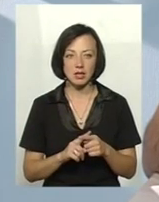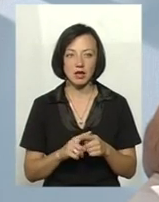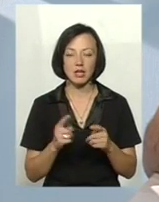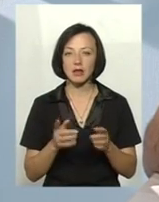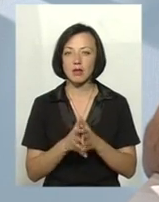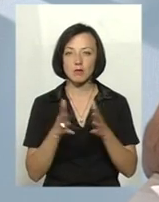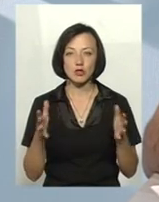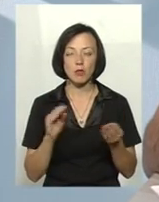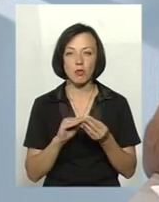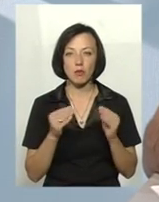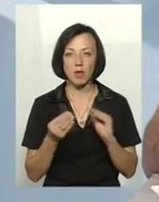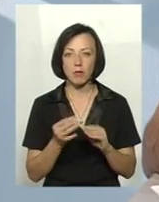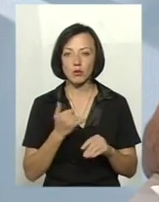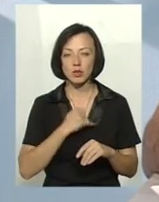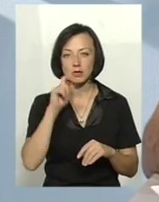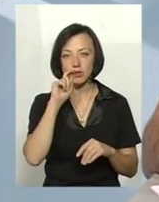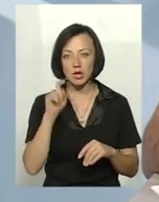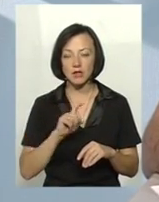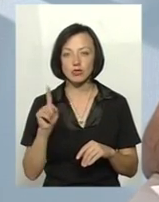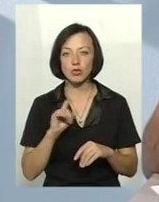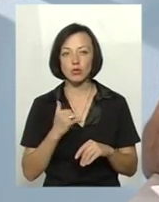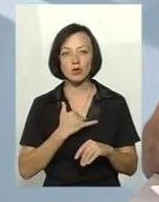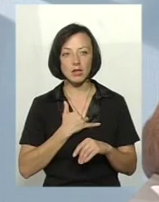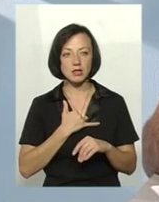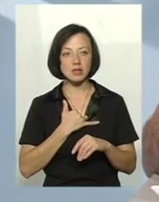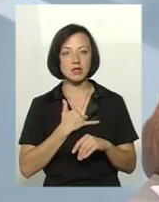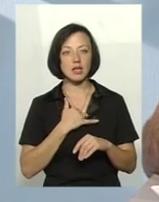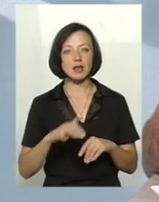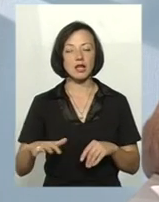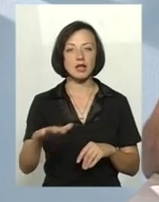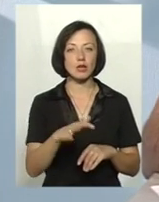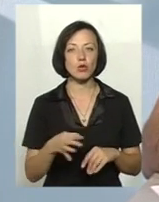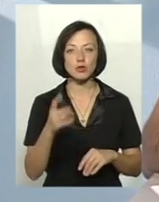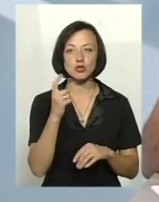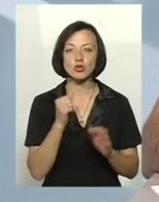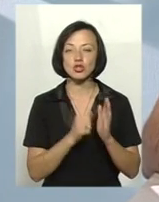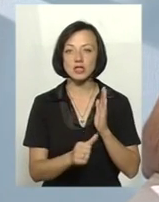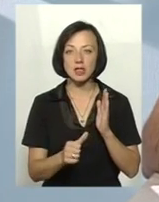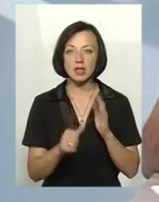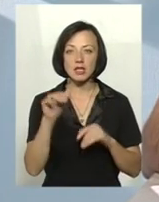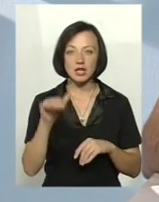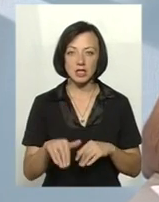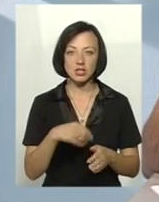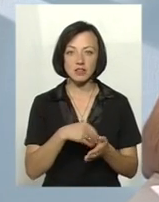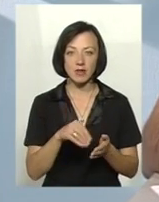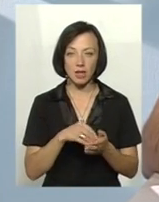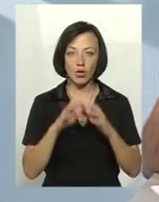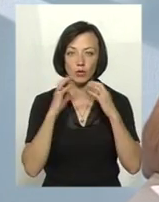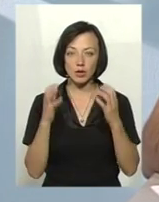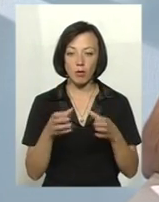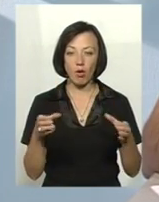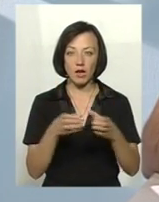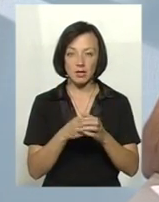найбільша проблема в нас в Україні, що в нас на території області. 160 тисяч свиней утримуються в